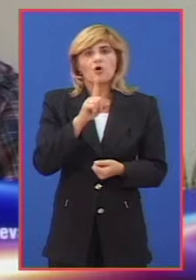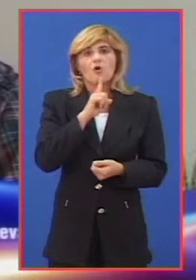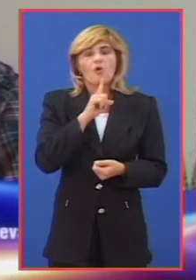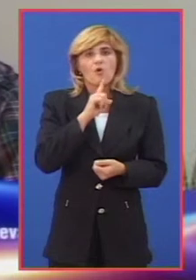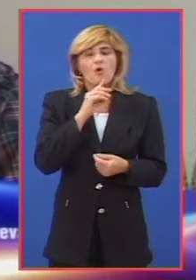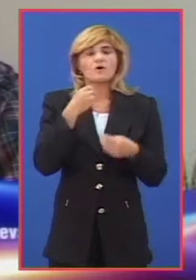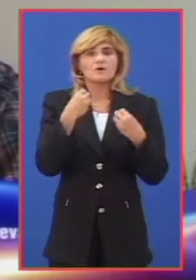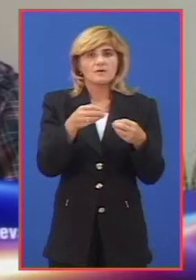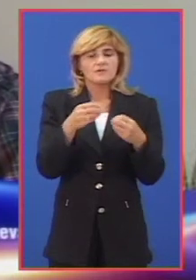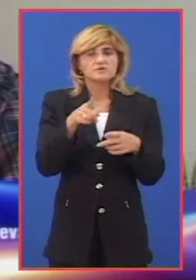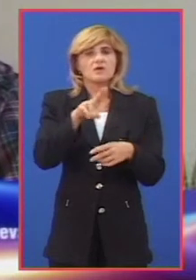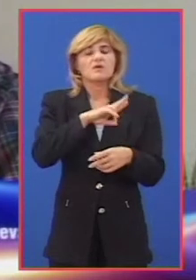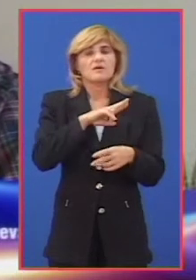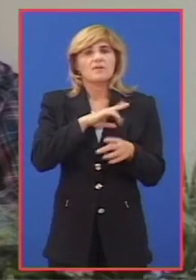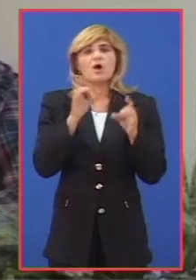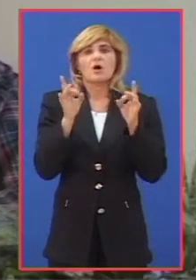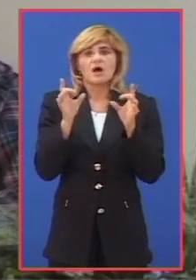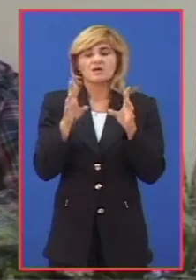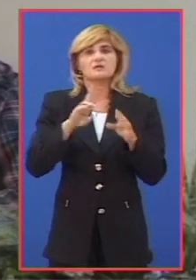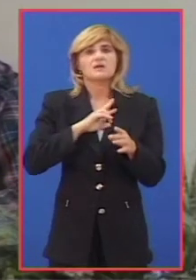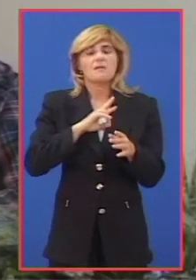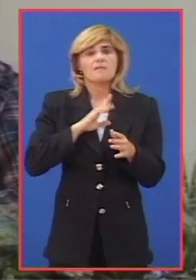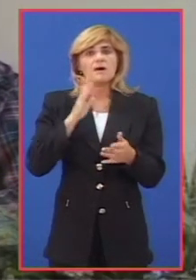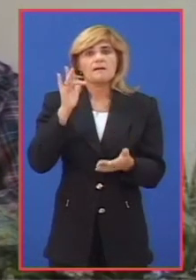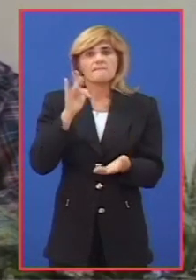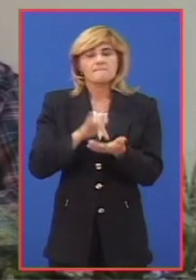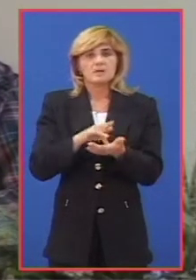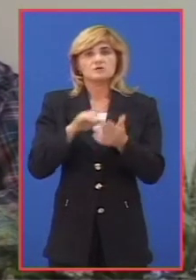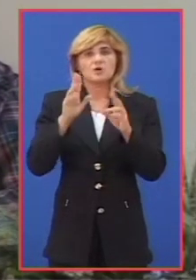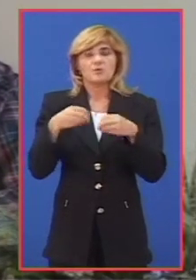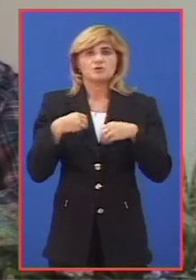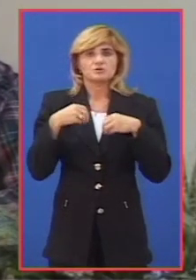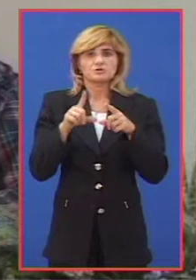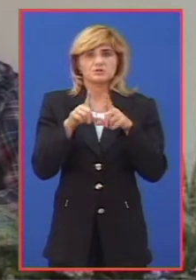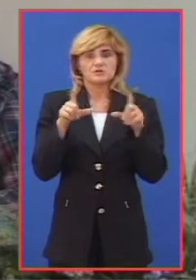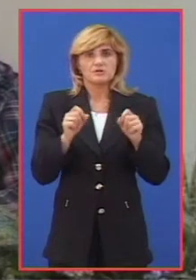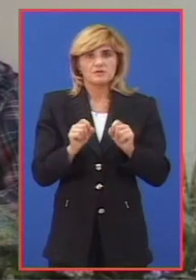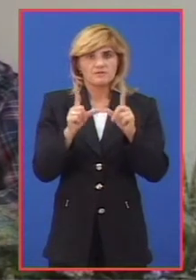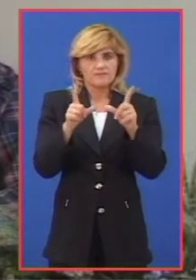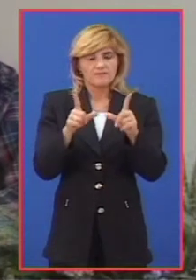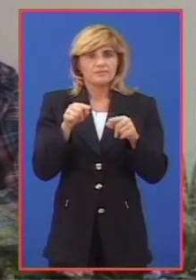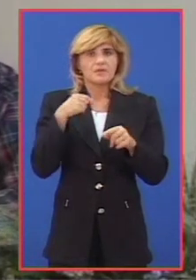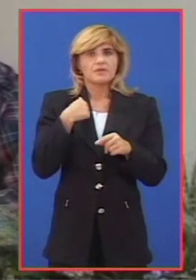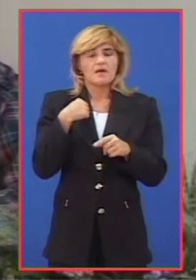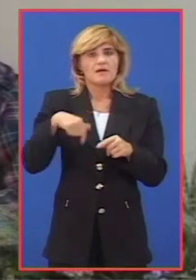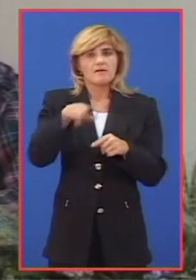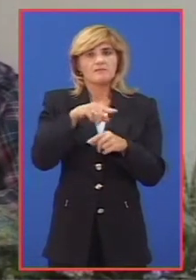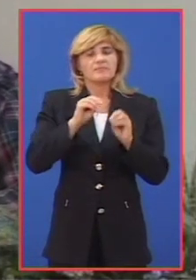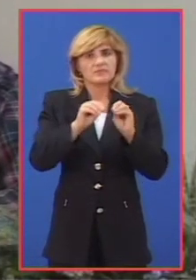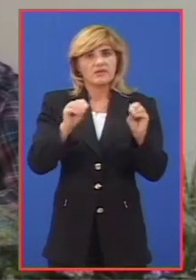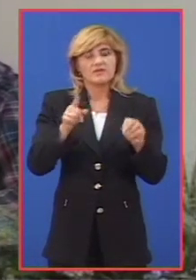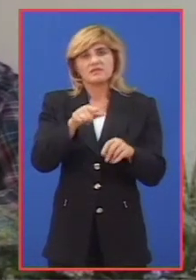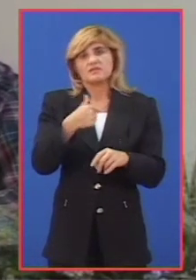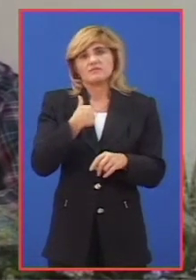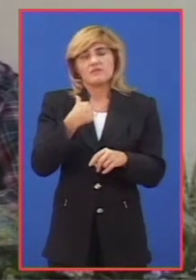imaju adrese, imaju mesta, znači mogu tamo da se obrate, a nama u nacionalnom savetu to